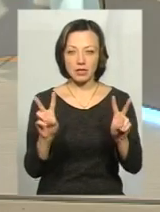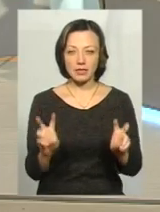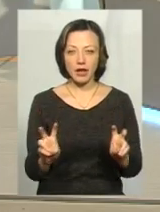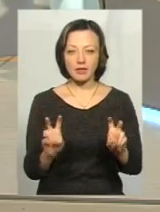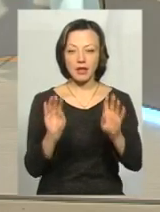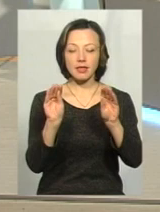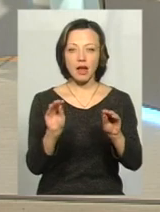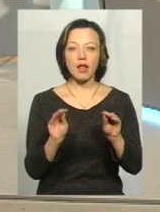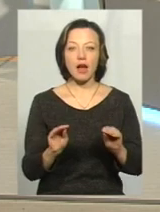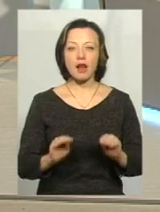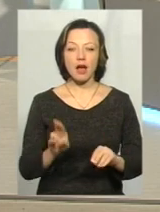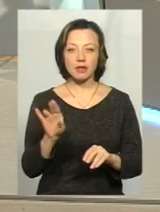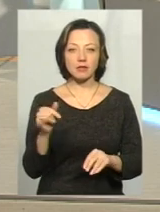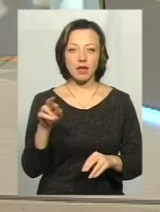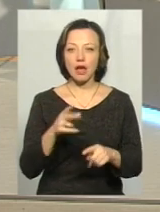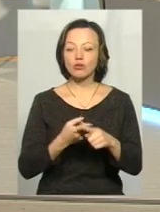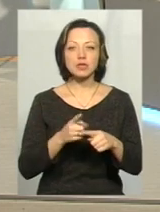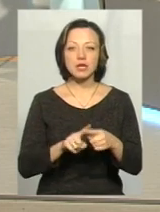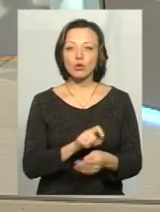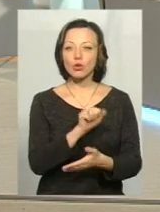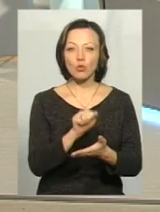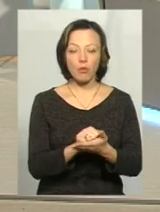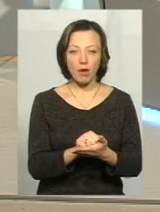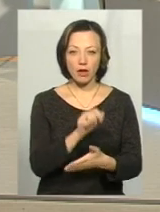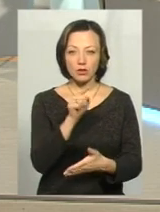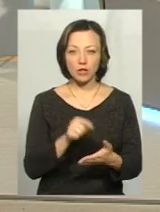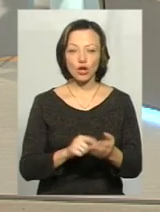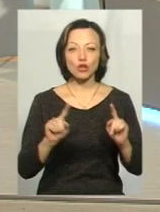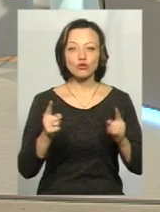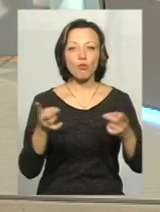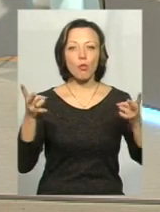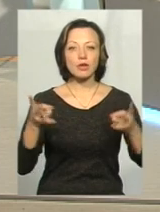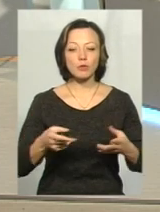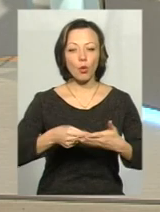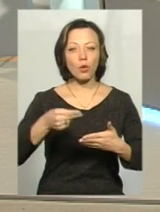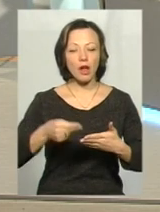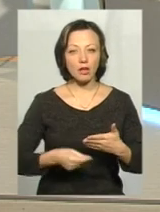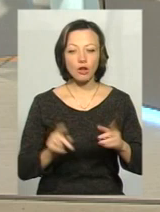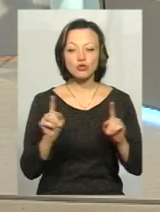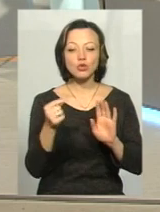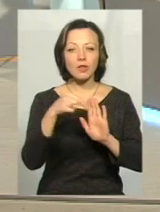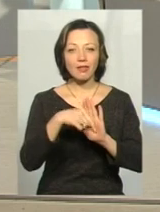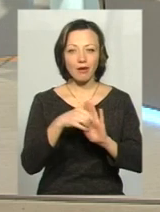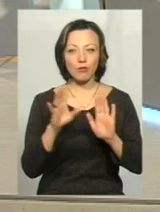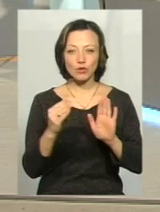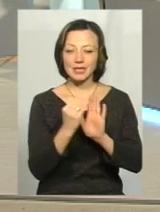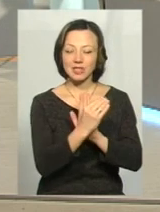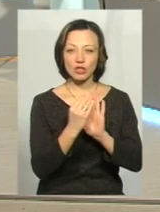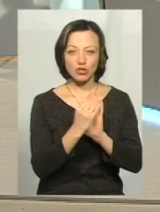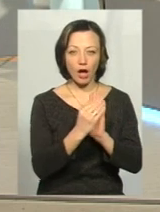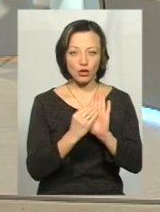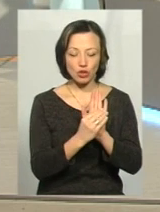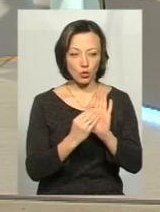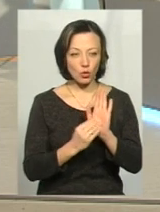декларація, так? Що це за документ, чому його потрібно укладати, що там буде зазначено?